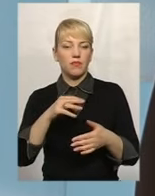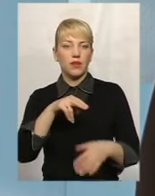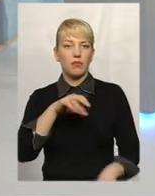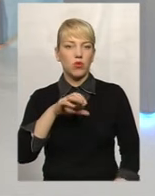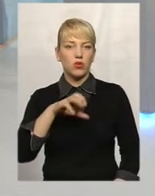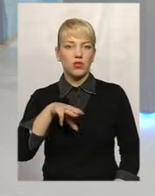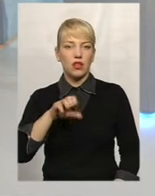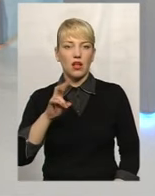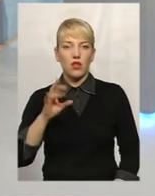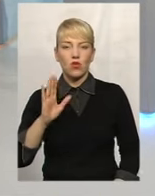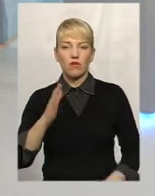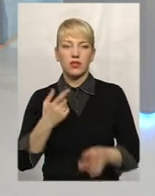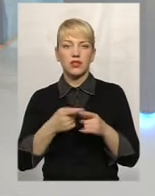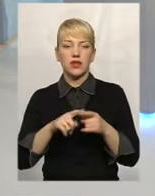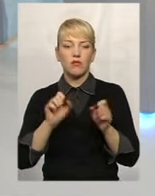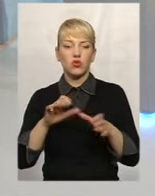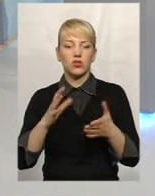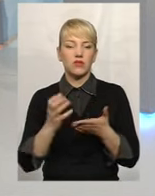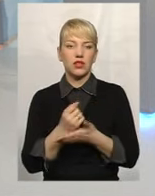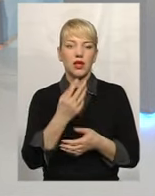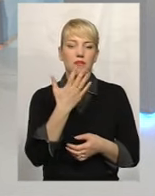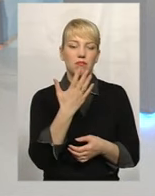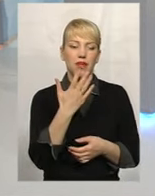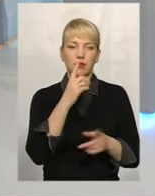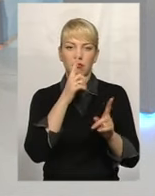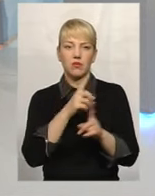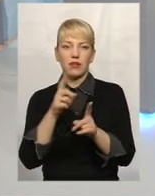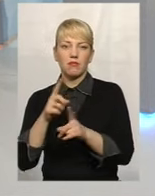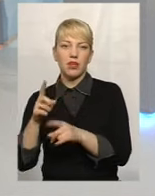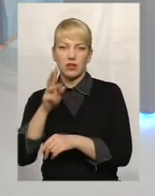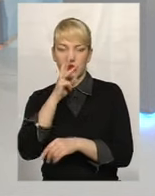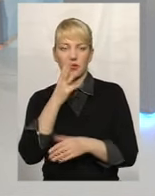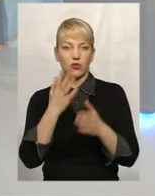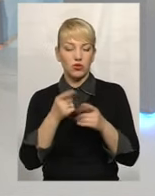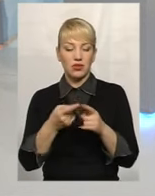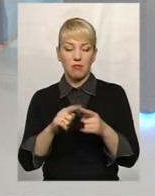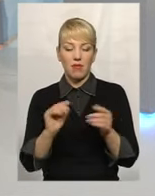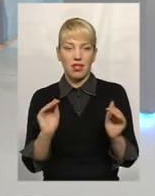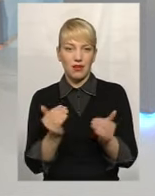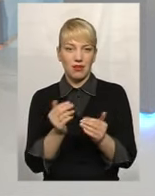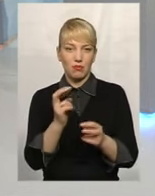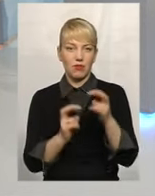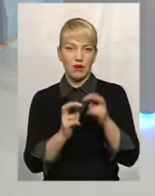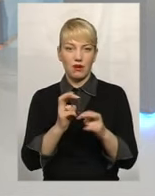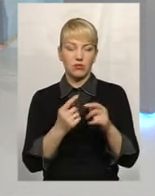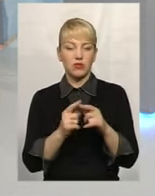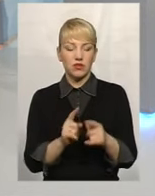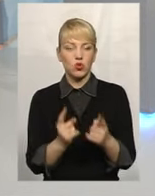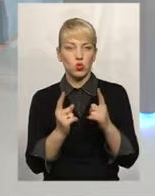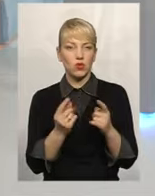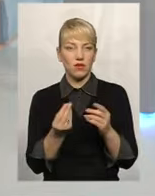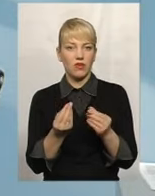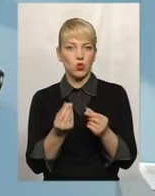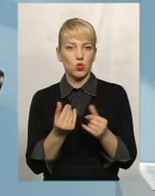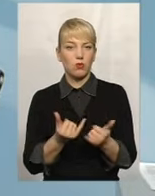наприклад, 5 мінімальних заробітних плат. Якщо це невелике підприємство, для нього це суттєва сума виплатити